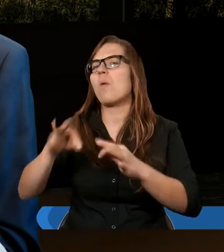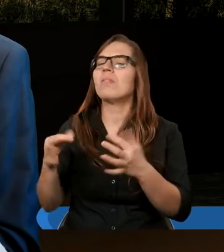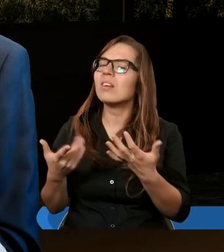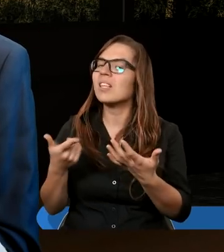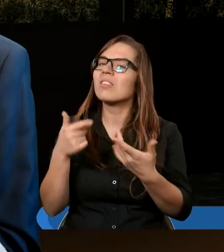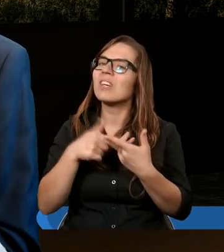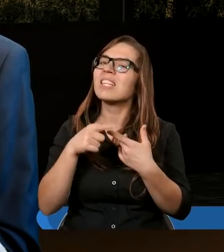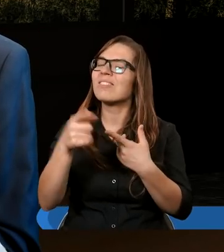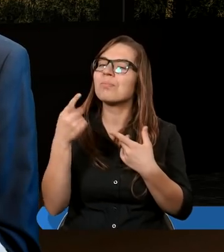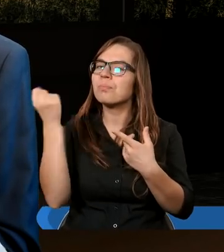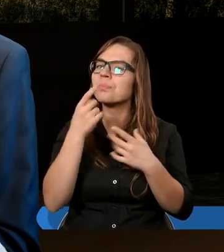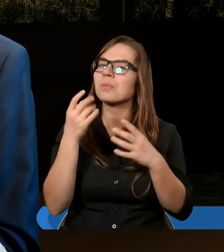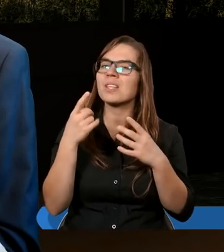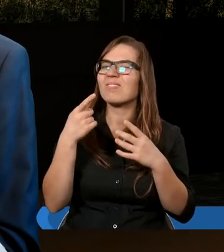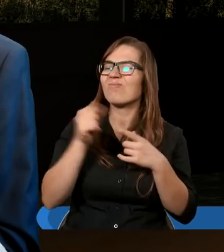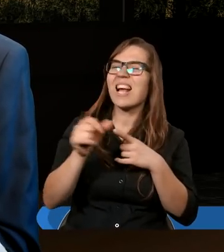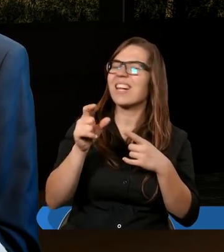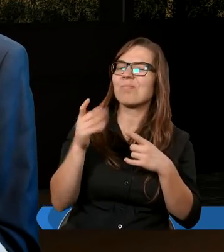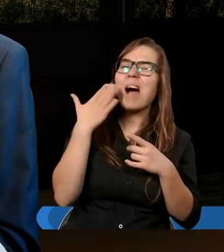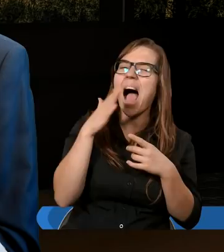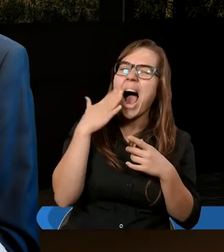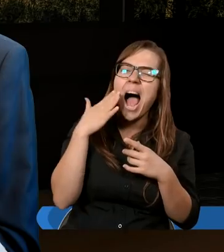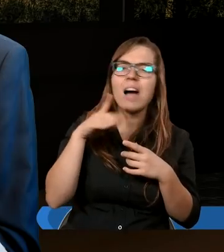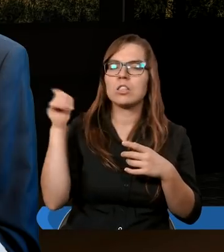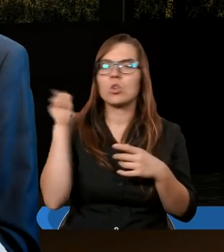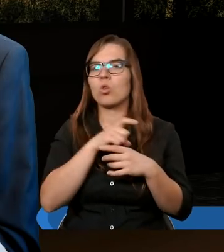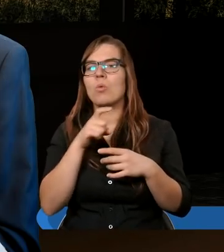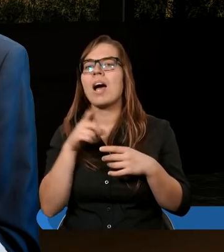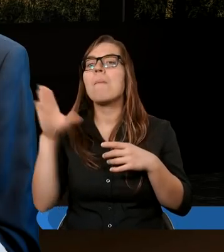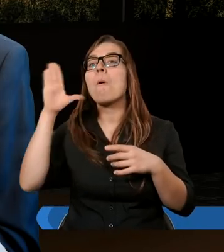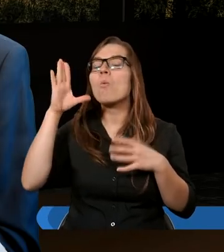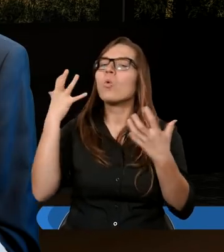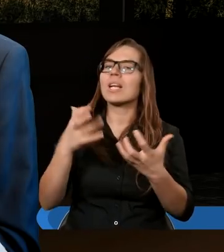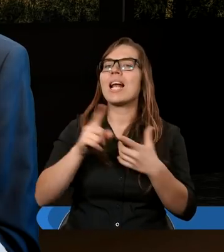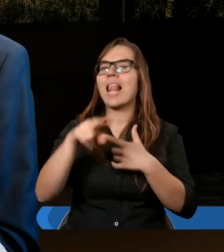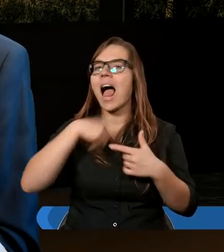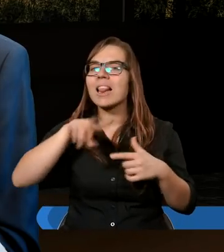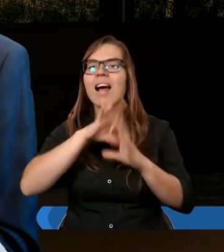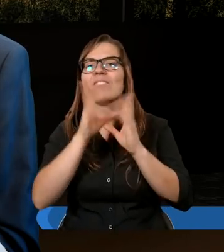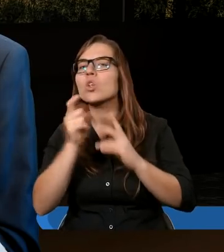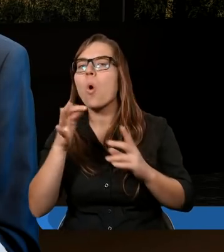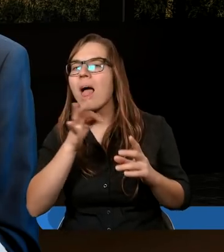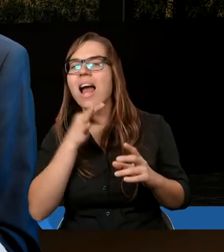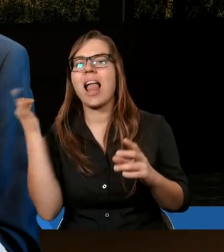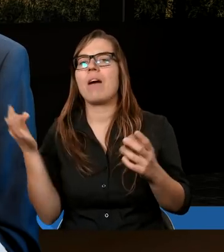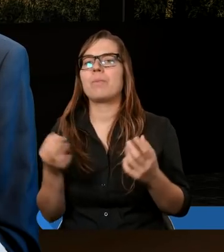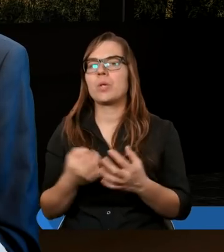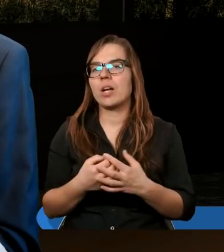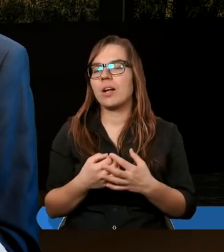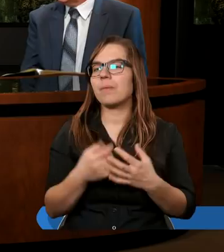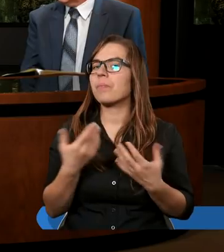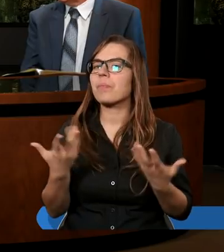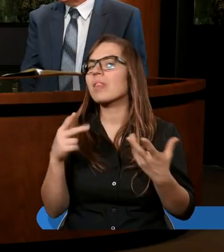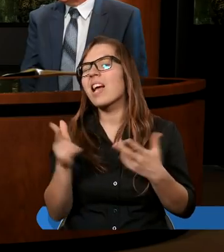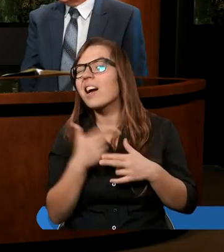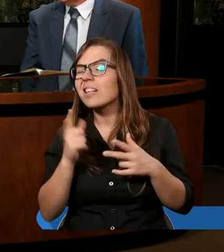co jest naprawdę niedobre, bo Pan Bóg chce dla nas wszystkiego co najlepsze, ale